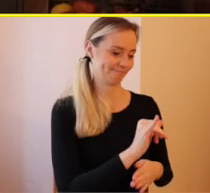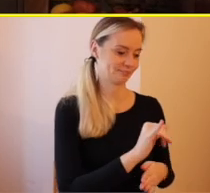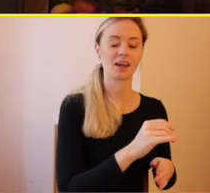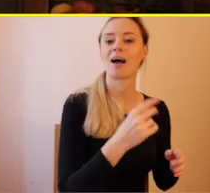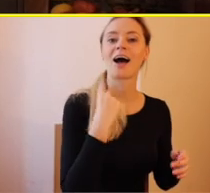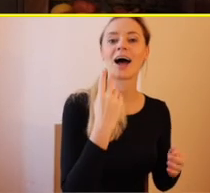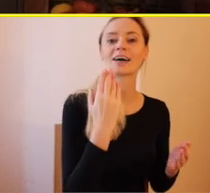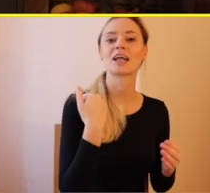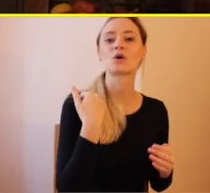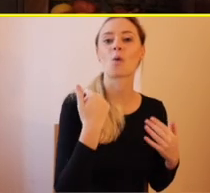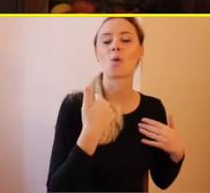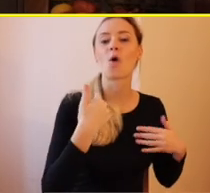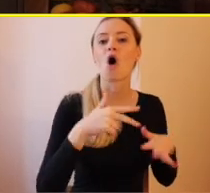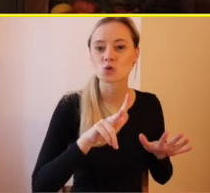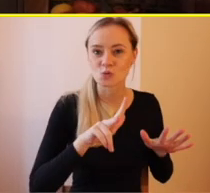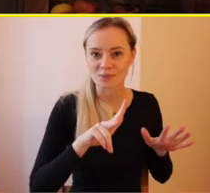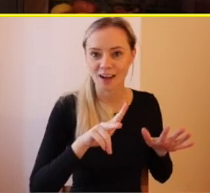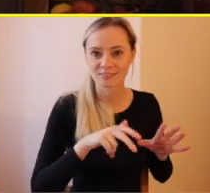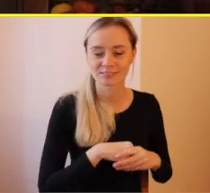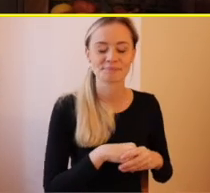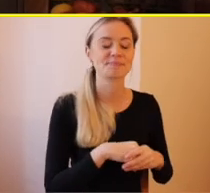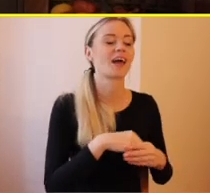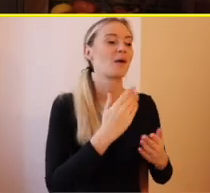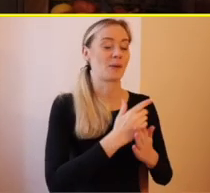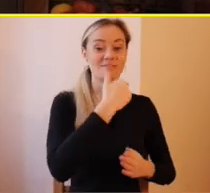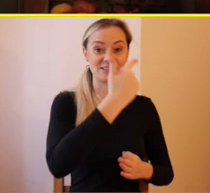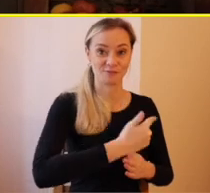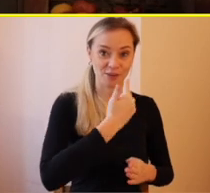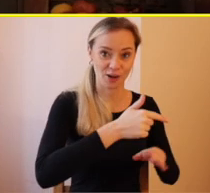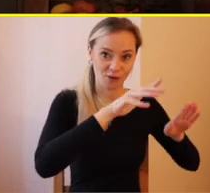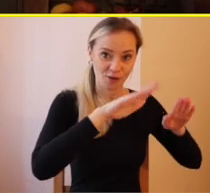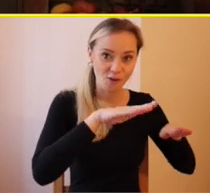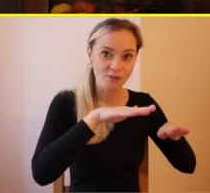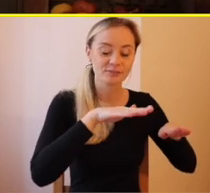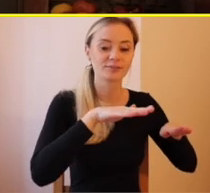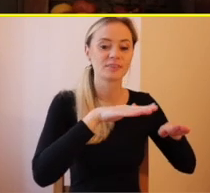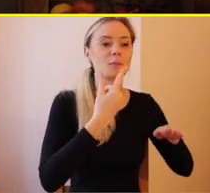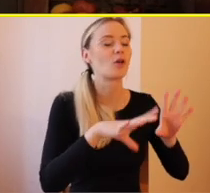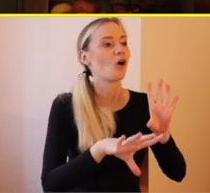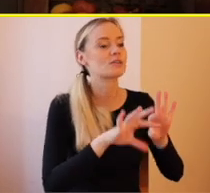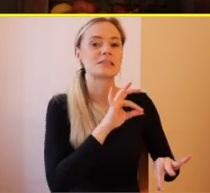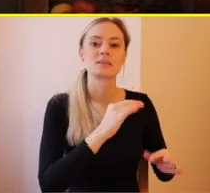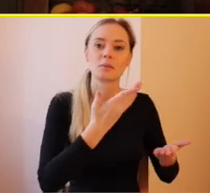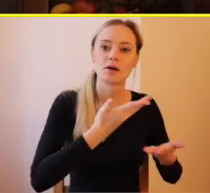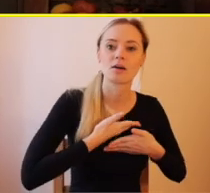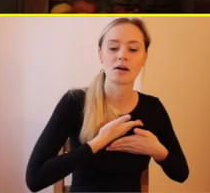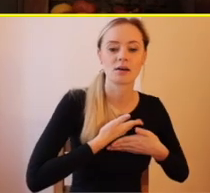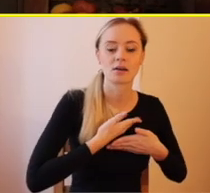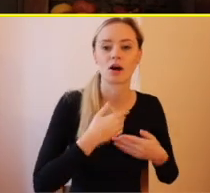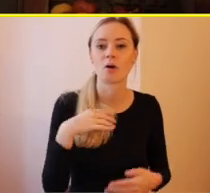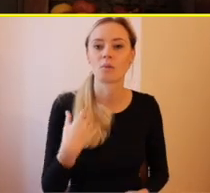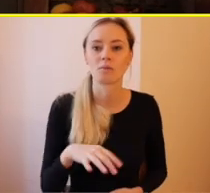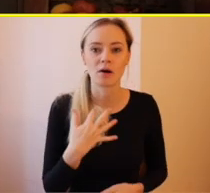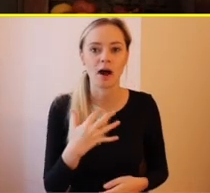-ročná. A za tie dva roky, čo som bola v Anglicku, som zistila, že vau, aj úplne